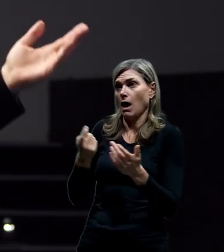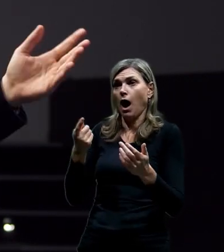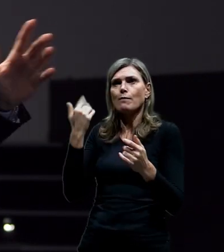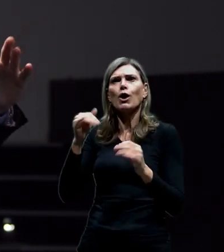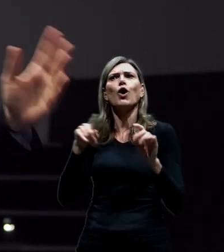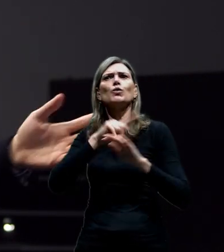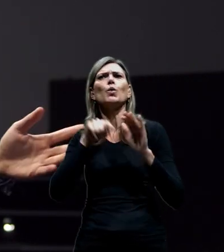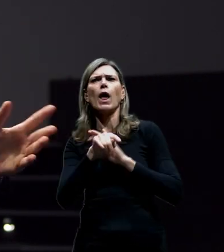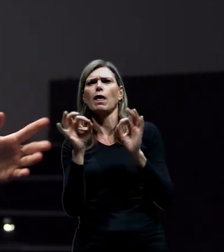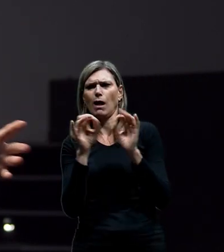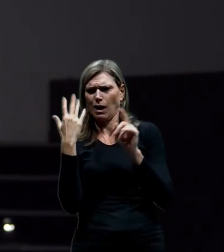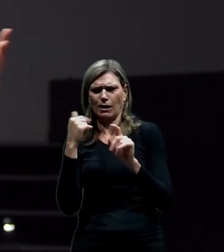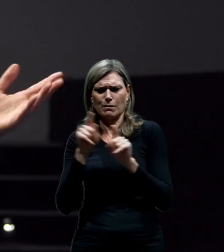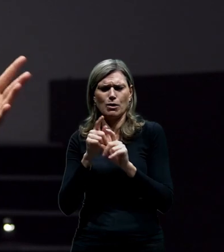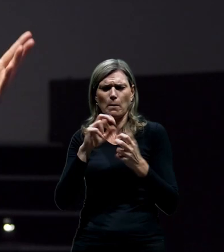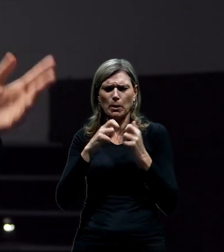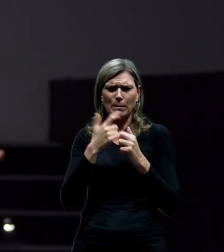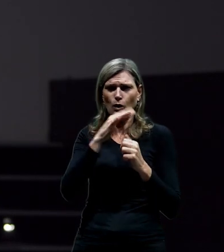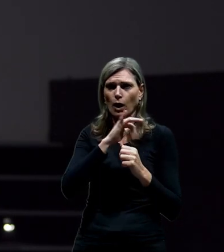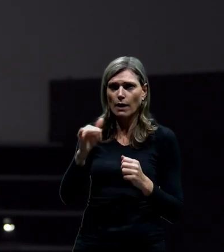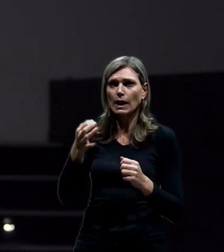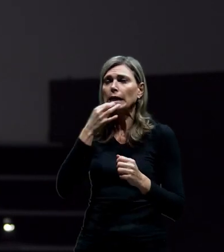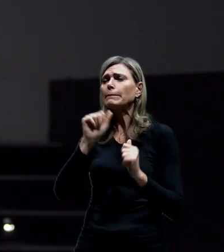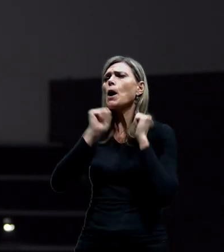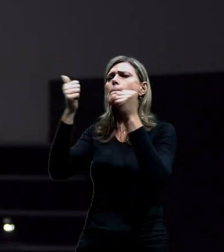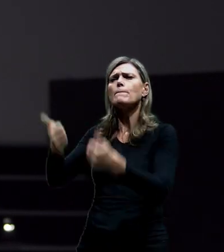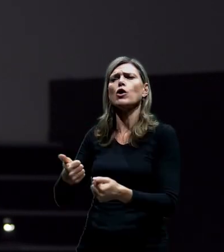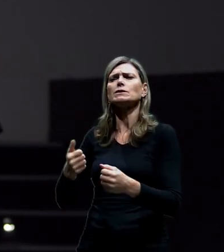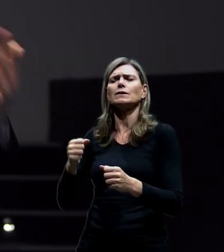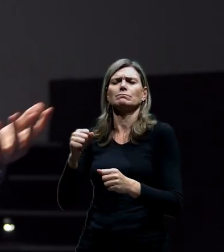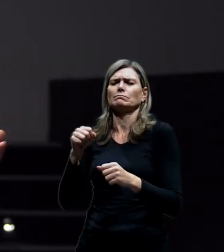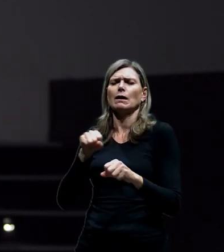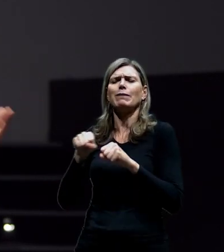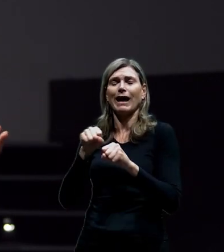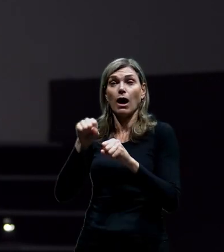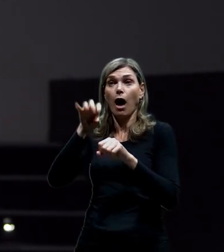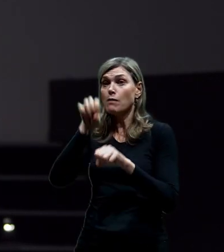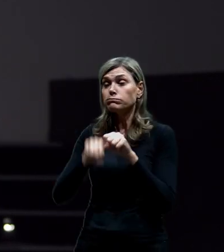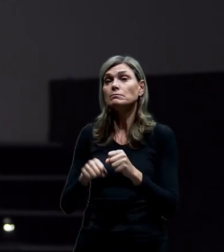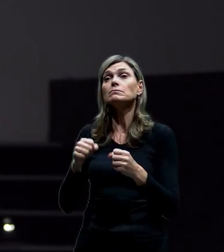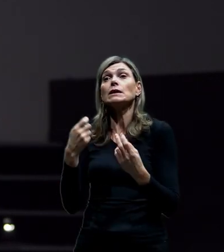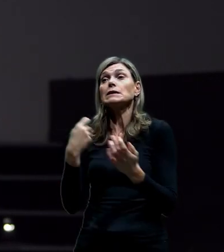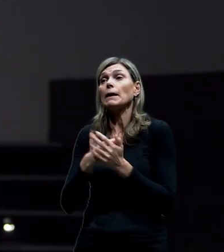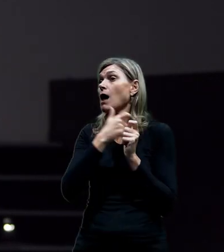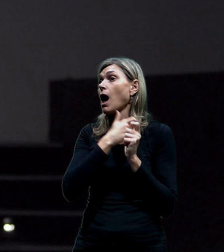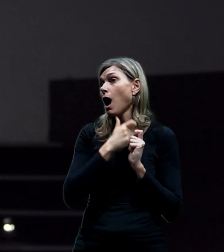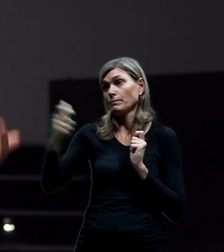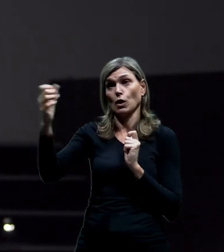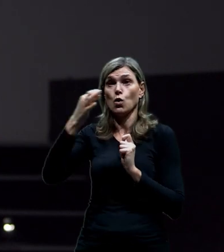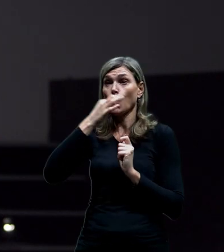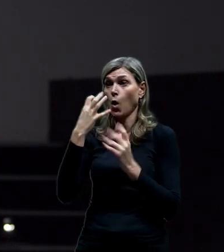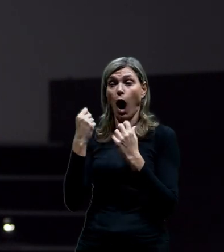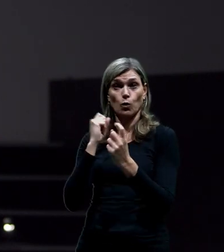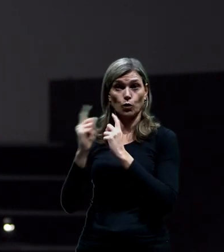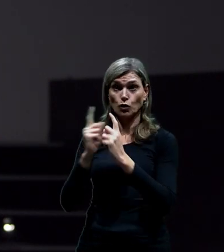případě, že by byla třeba, dejme tomu v dezolátním stavu most, barikádníku, takže by stejně ta trasa nebyla průjezdná a stejně